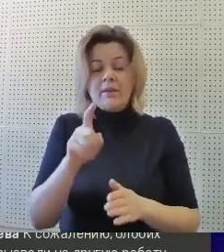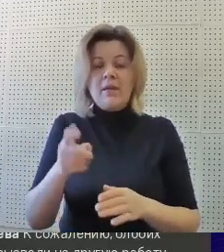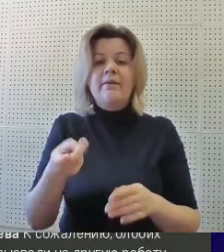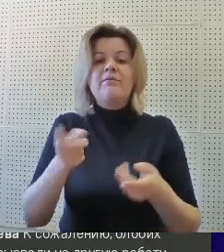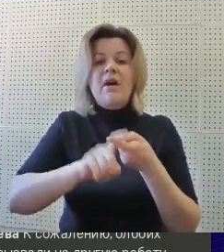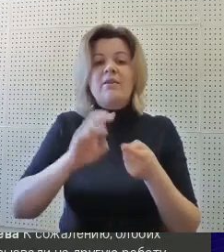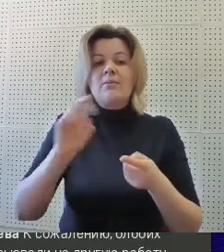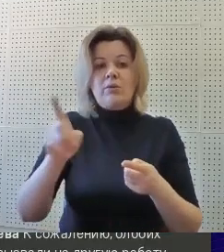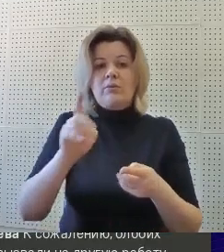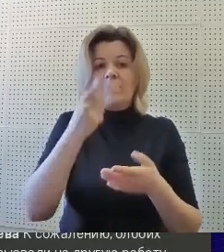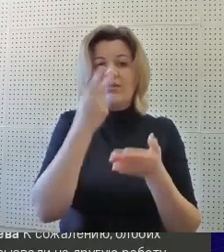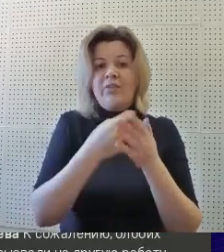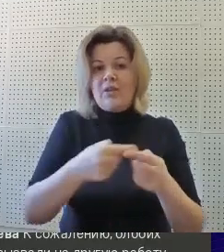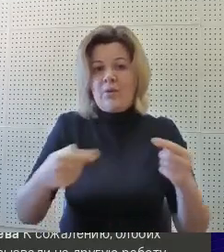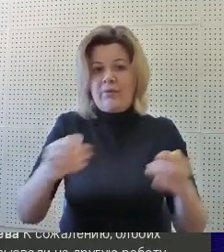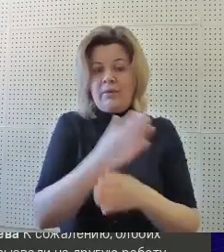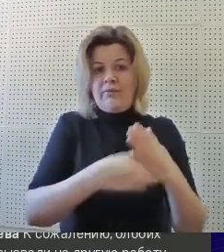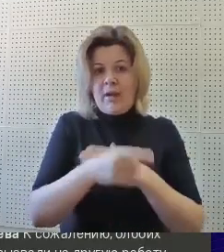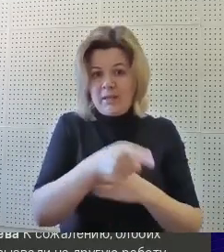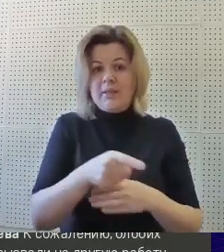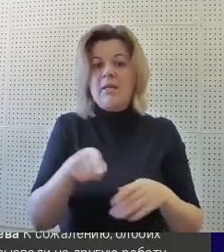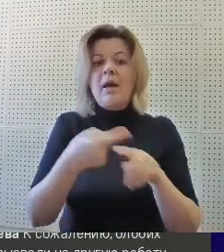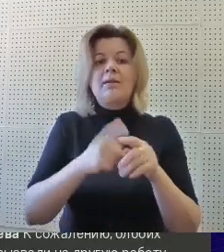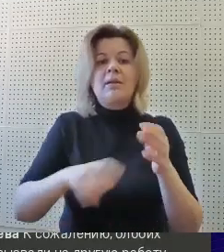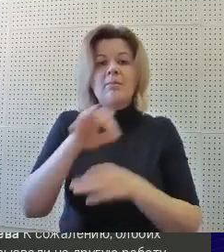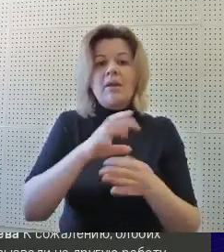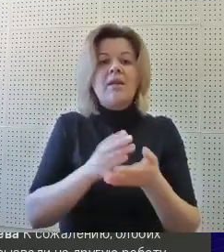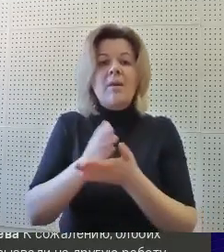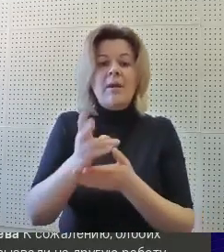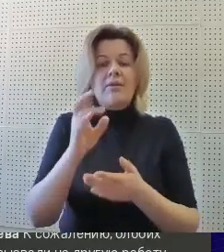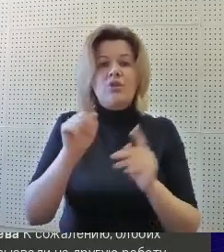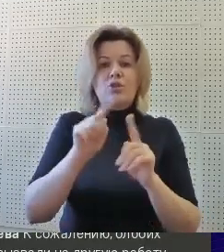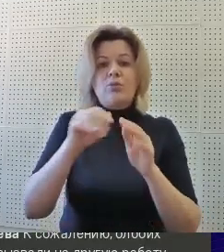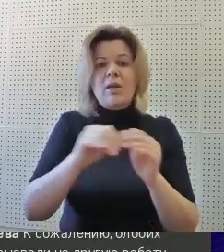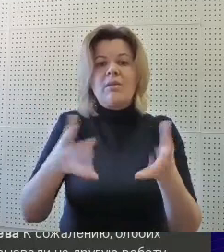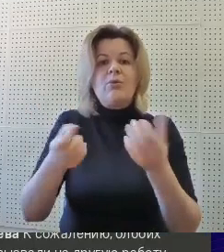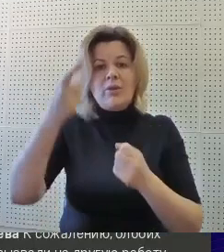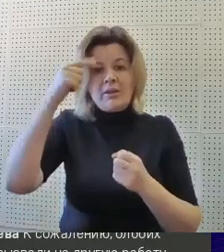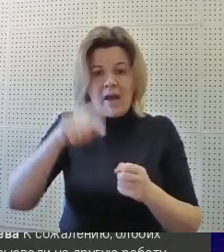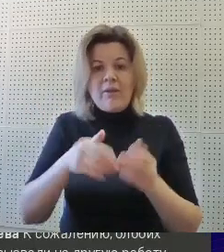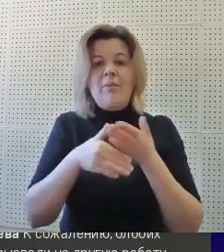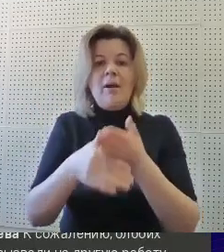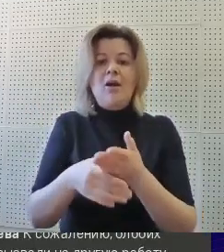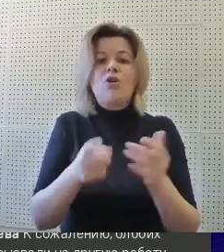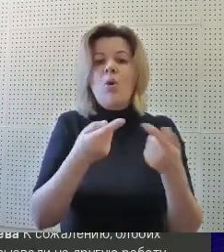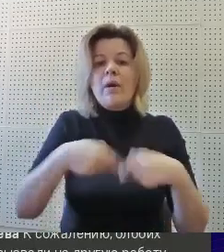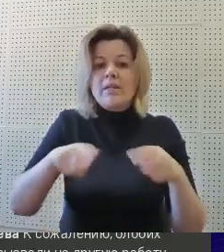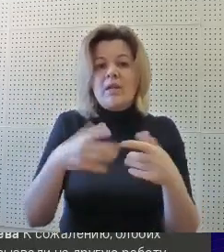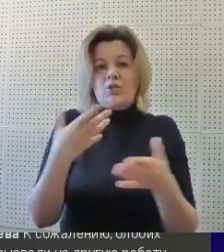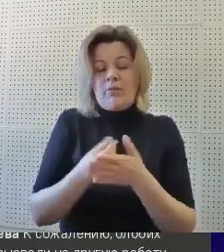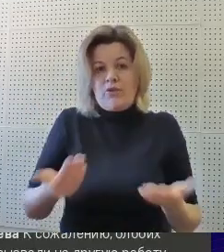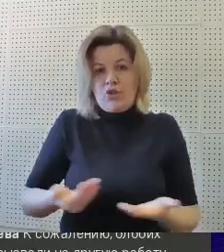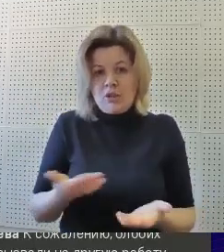конкретных нозологических групп. Данный проект направлен на овладение детьми навыков, помогающих эффективно организовать собственную